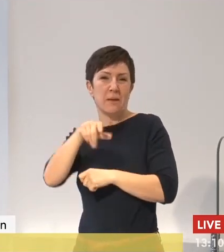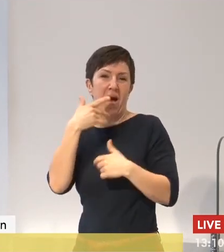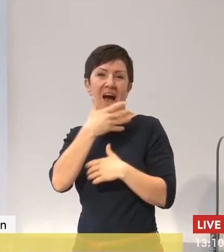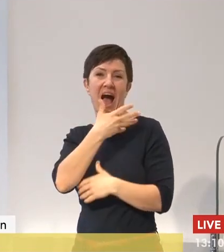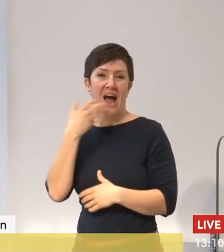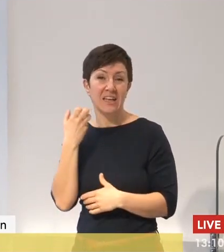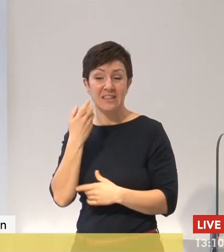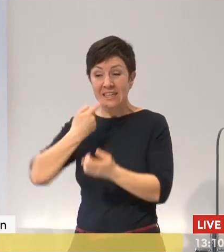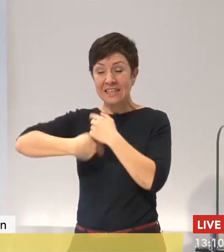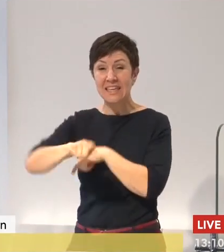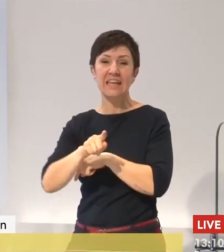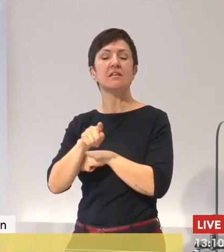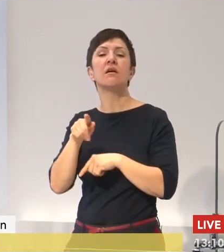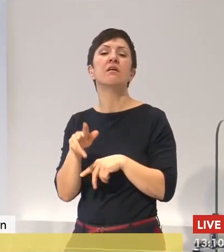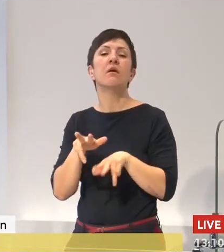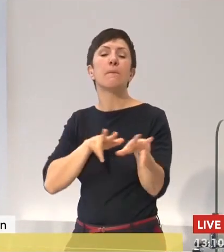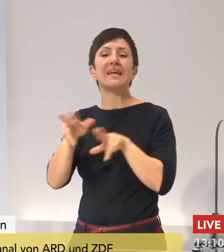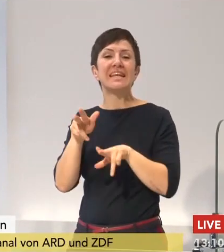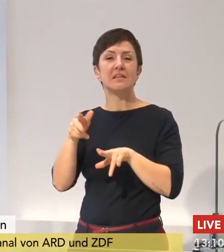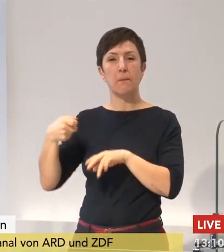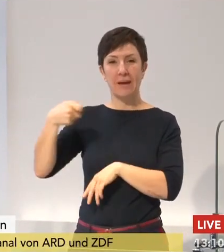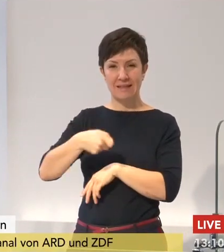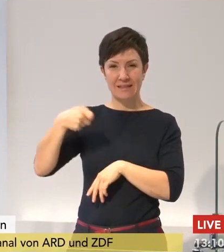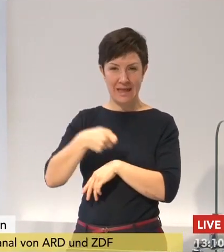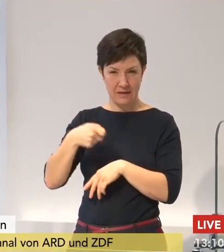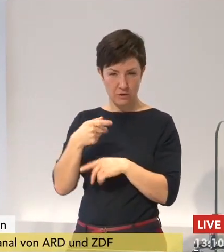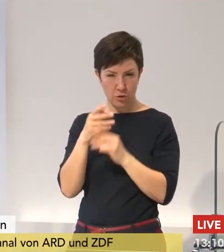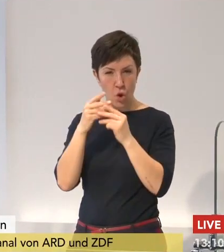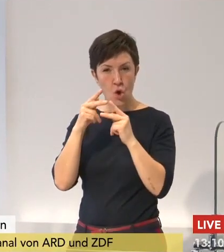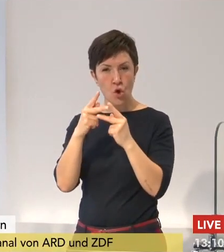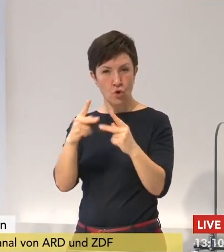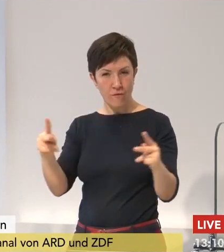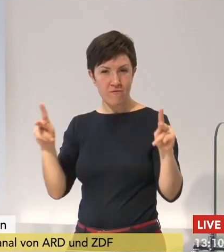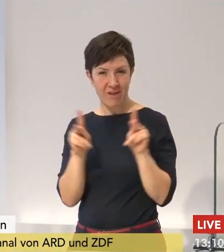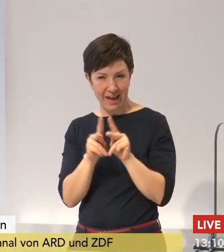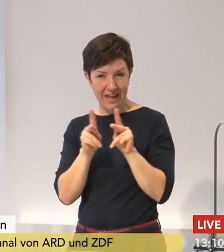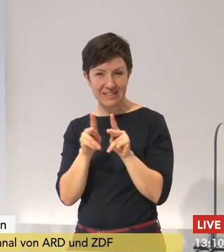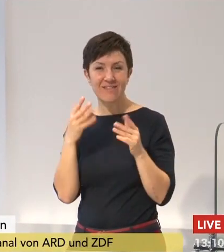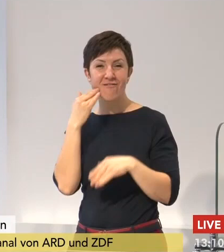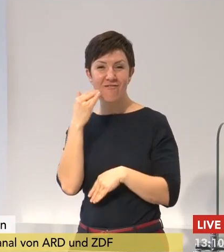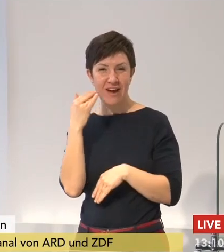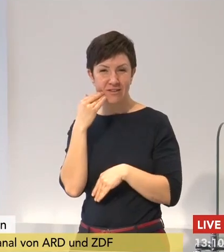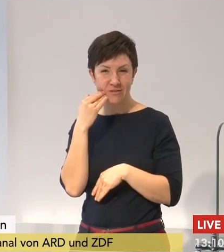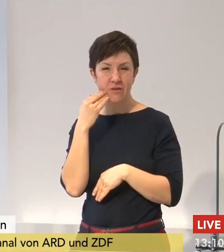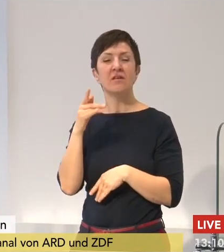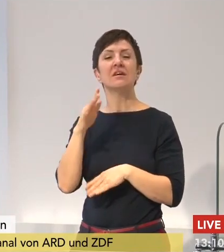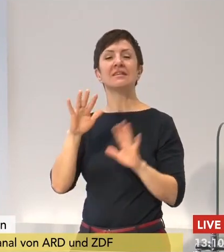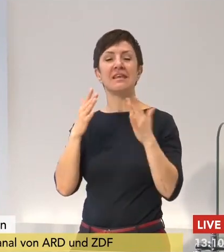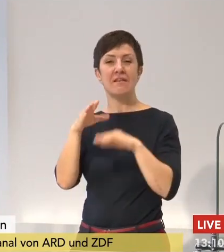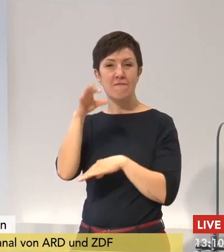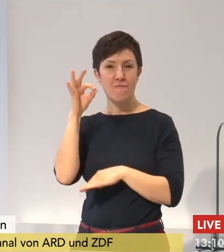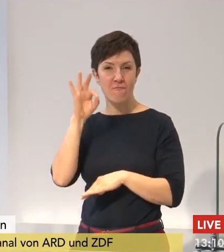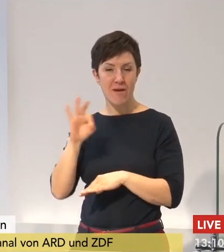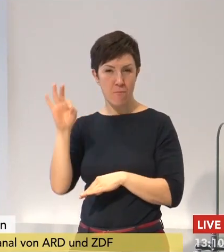Bundeskanzlerin und dem Bundeskabinett ist vorgesehen für den 10. Februar. Spätestens zu diesem Zeitpunkt brauchen wir wirklich